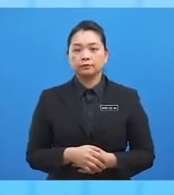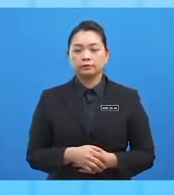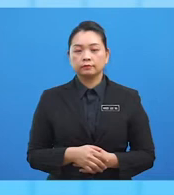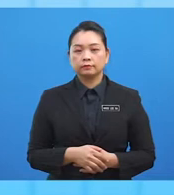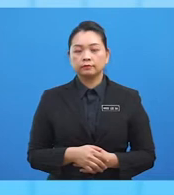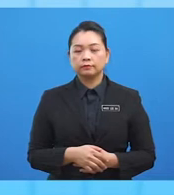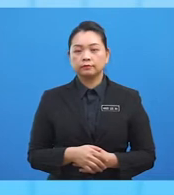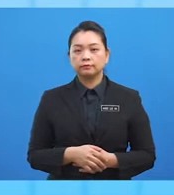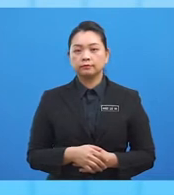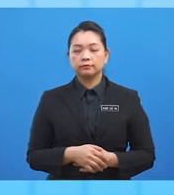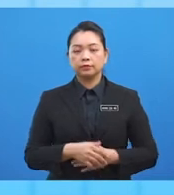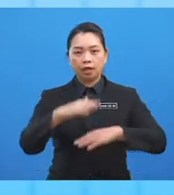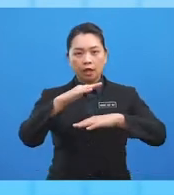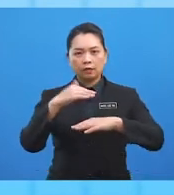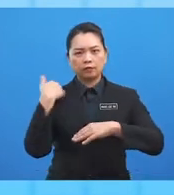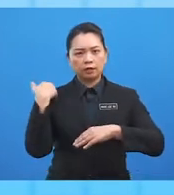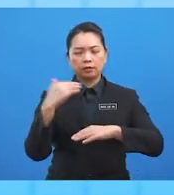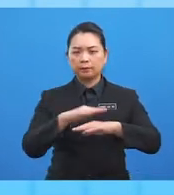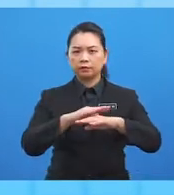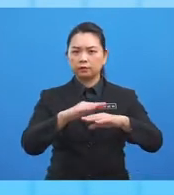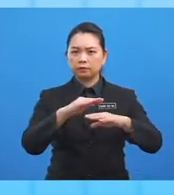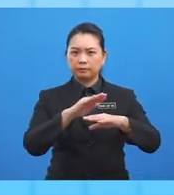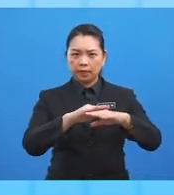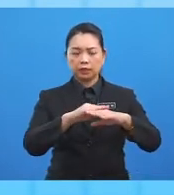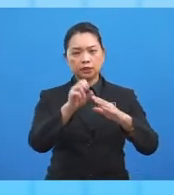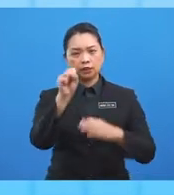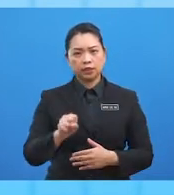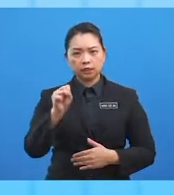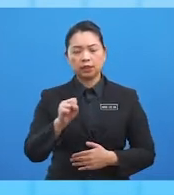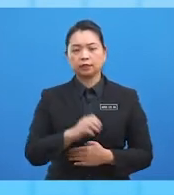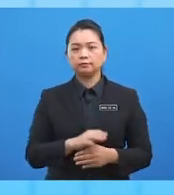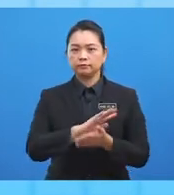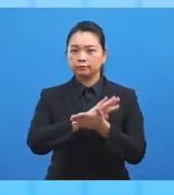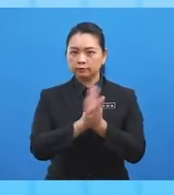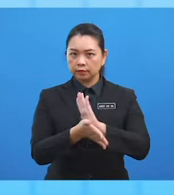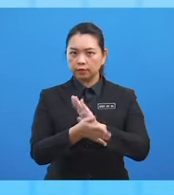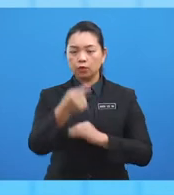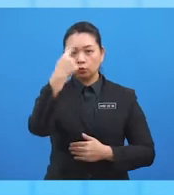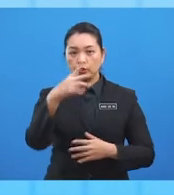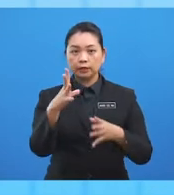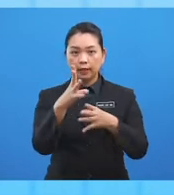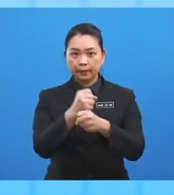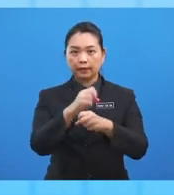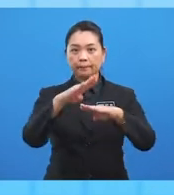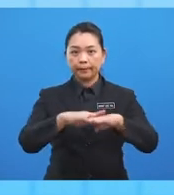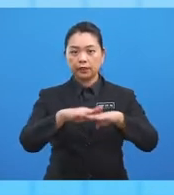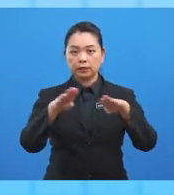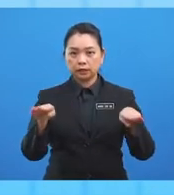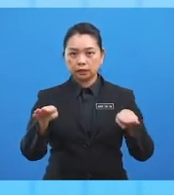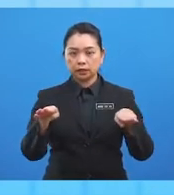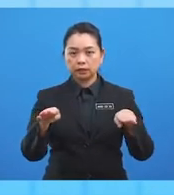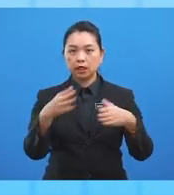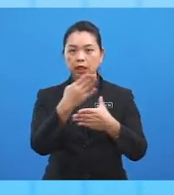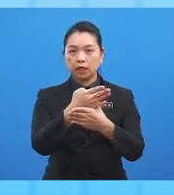berada ke sebelah selatan khatul istiwa. Oleh itu, untuk mendapatkan beza